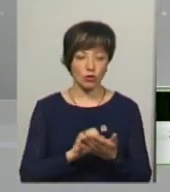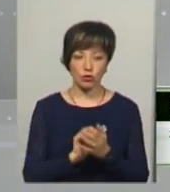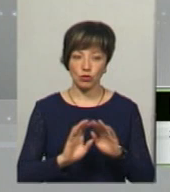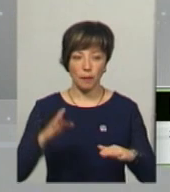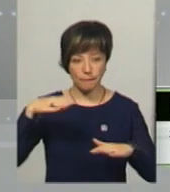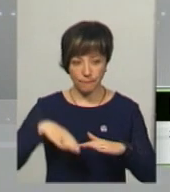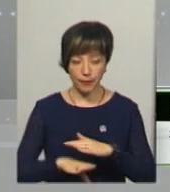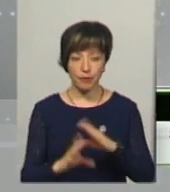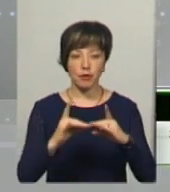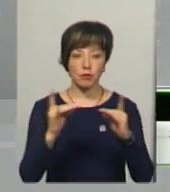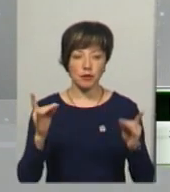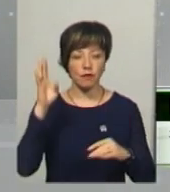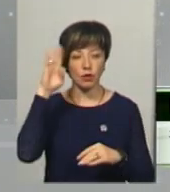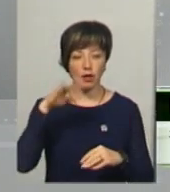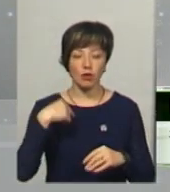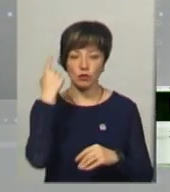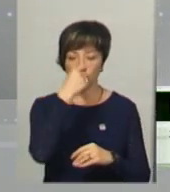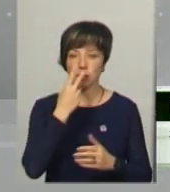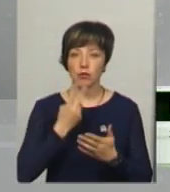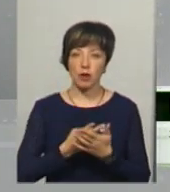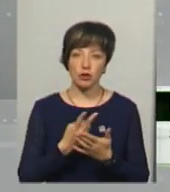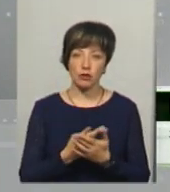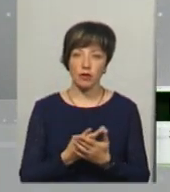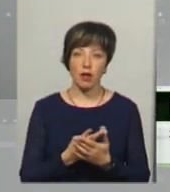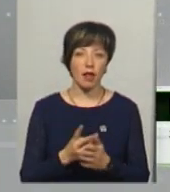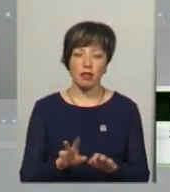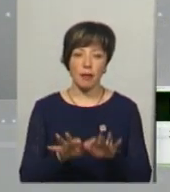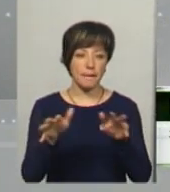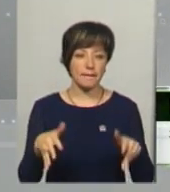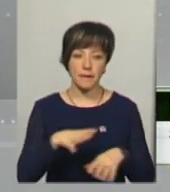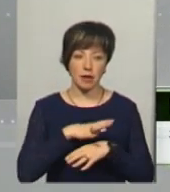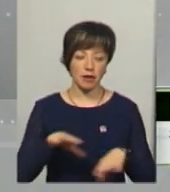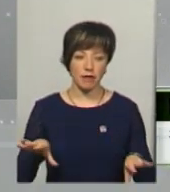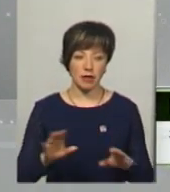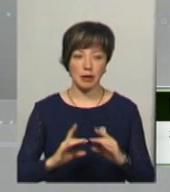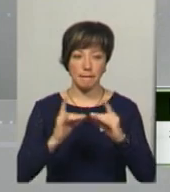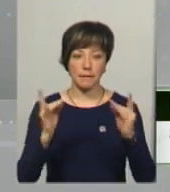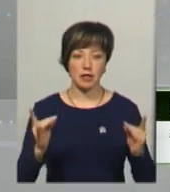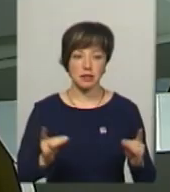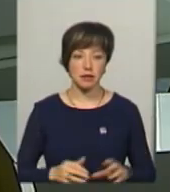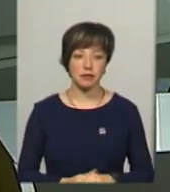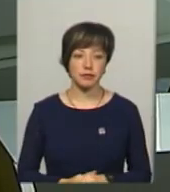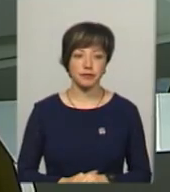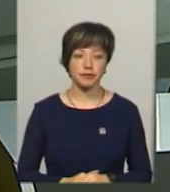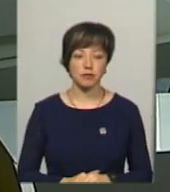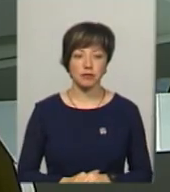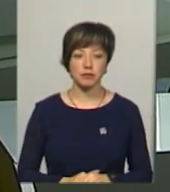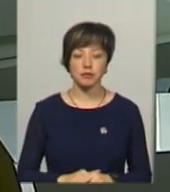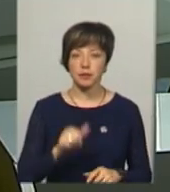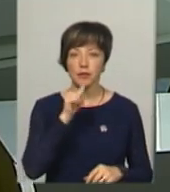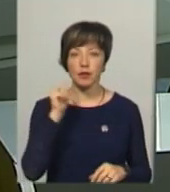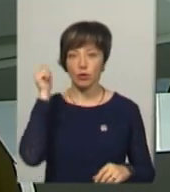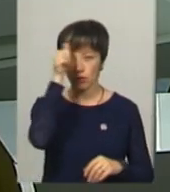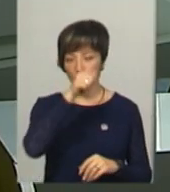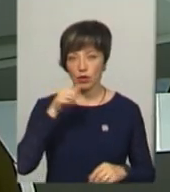підмісті вода йшла, я особисто бачив, вона не переливалася на міст. Минулого